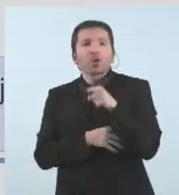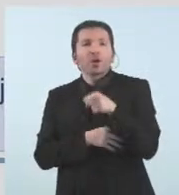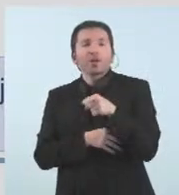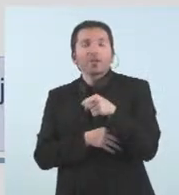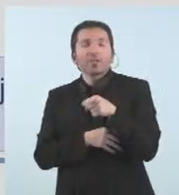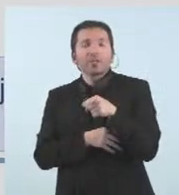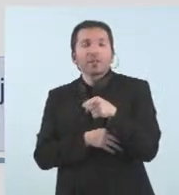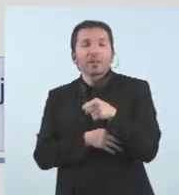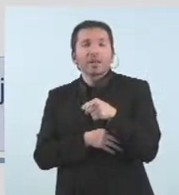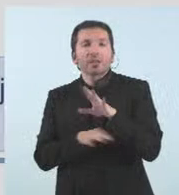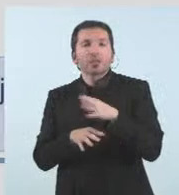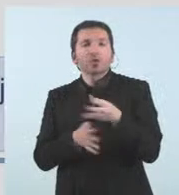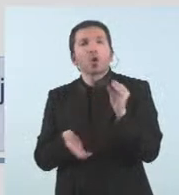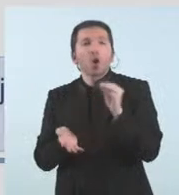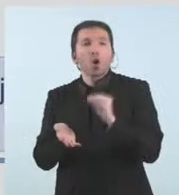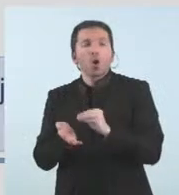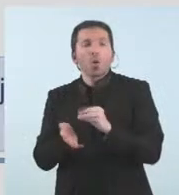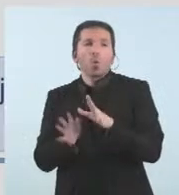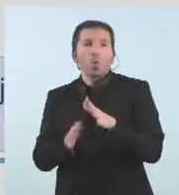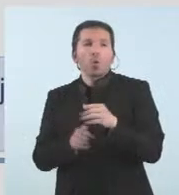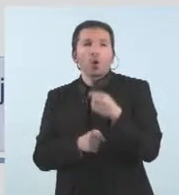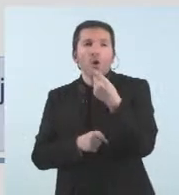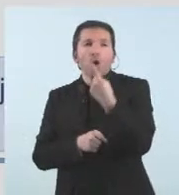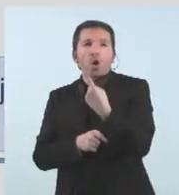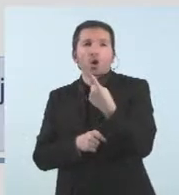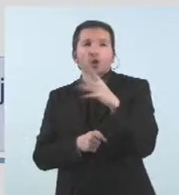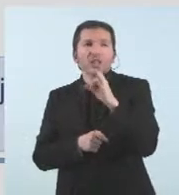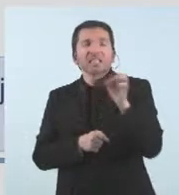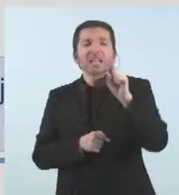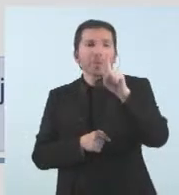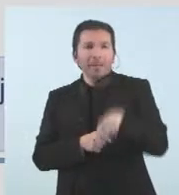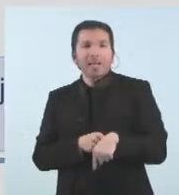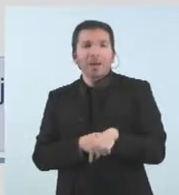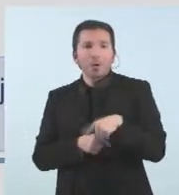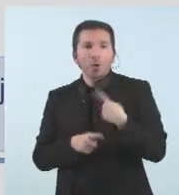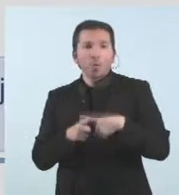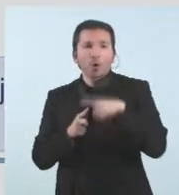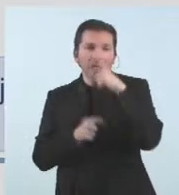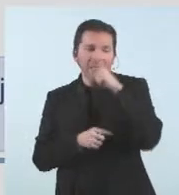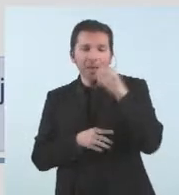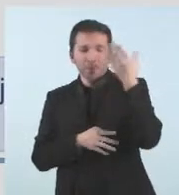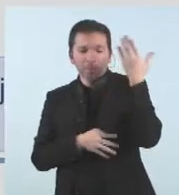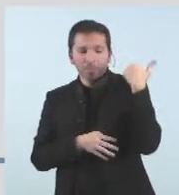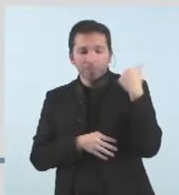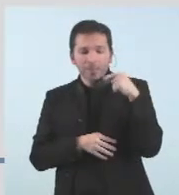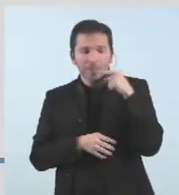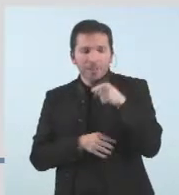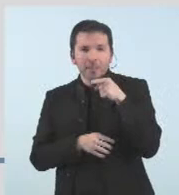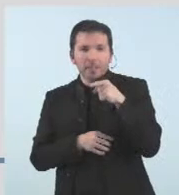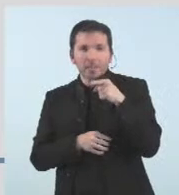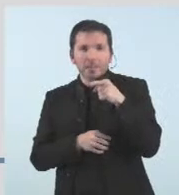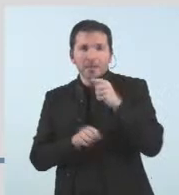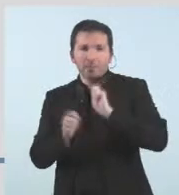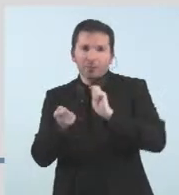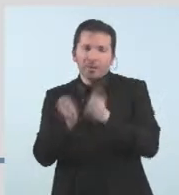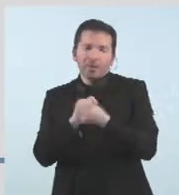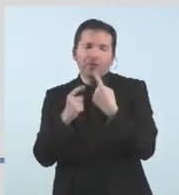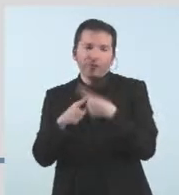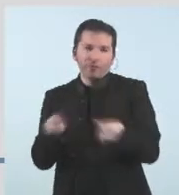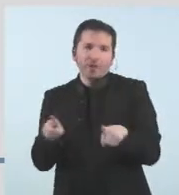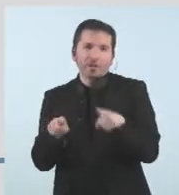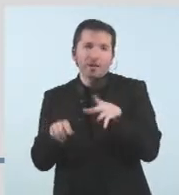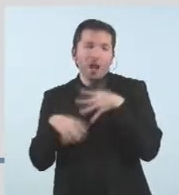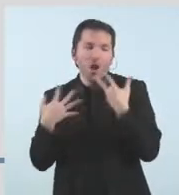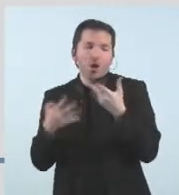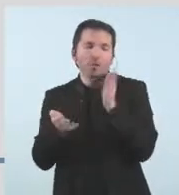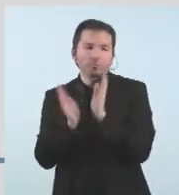dotació dels 100.000 euros que si bé recordeu l'any passat doncs el vam haver de retocar en quant